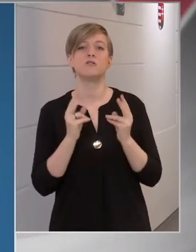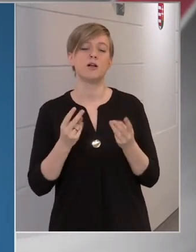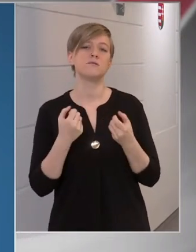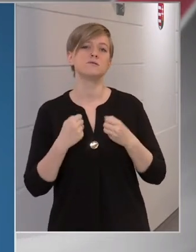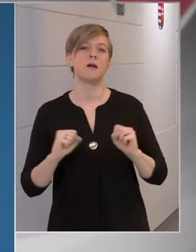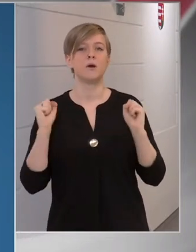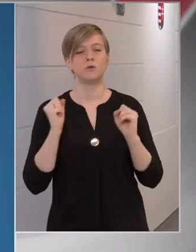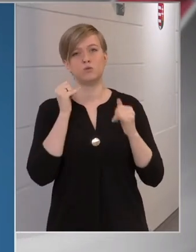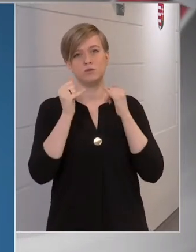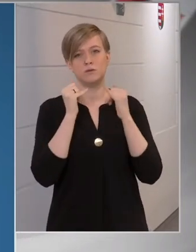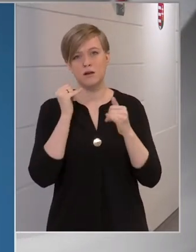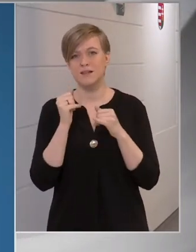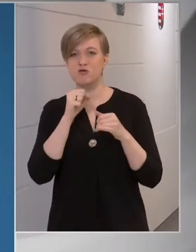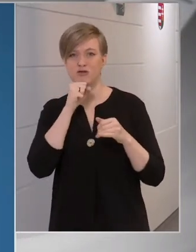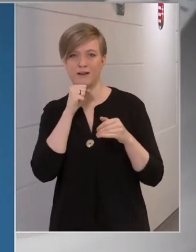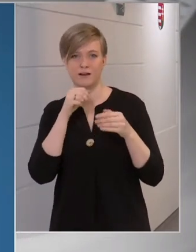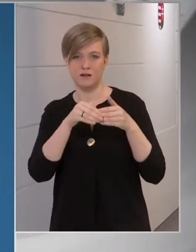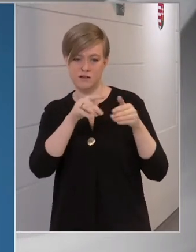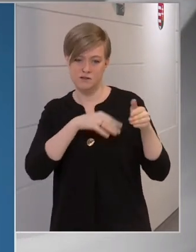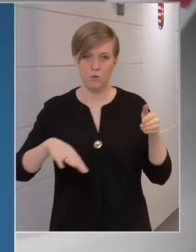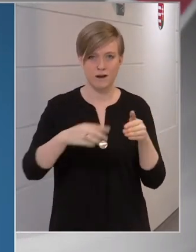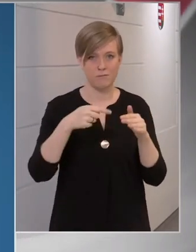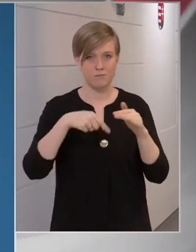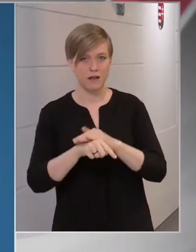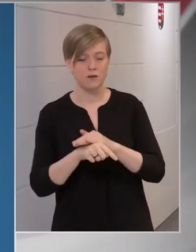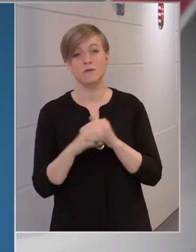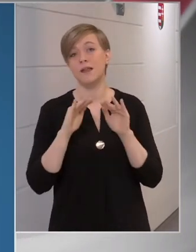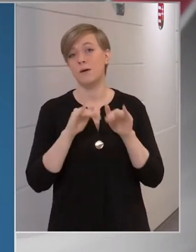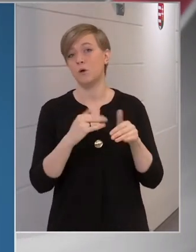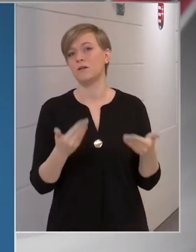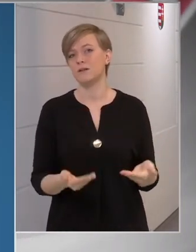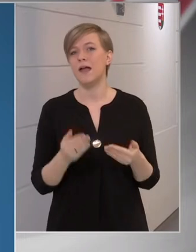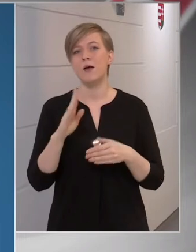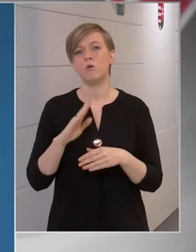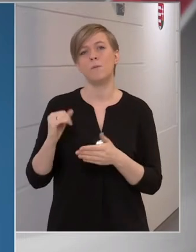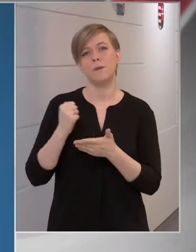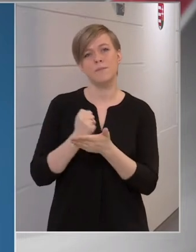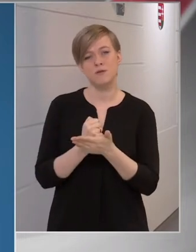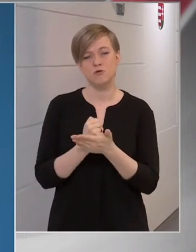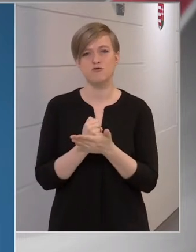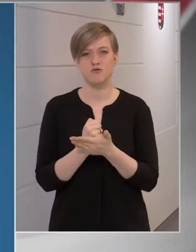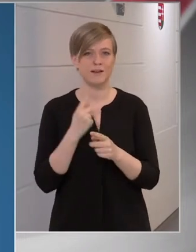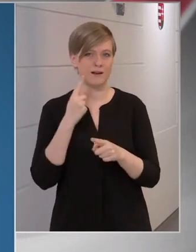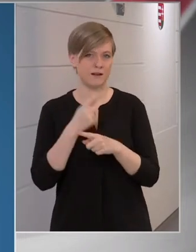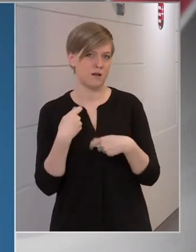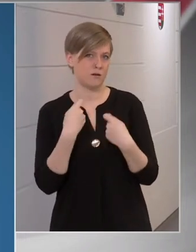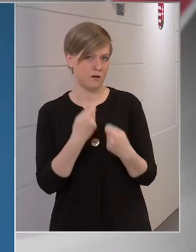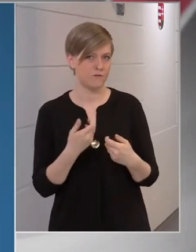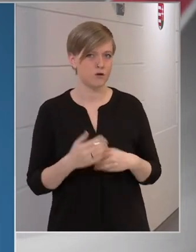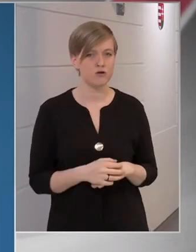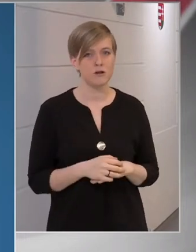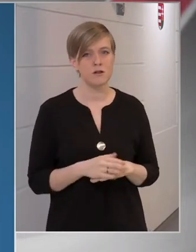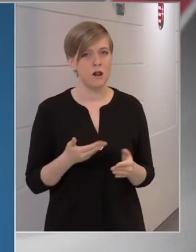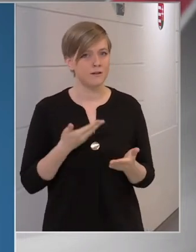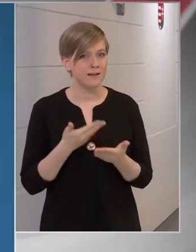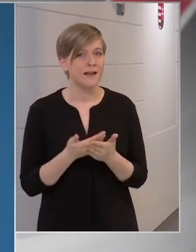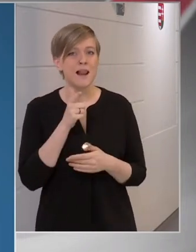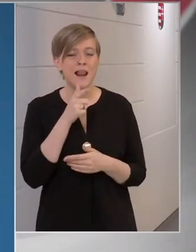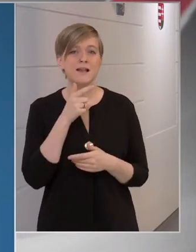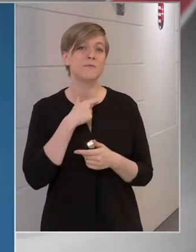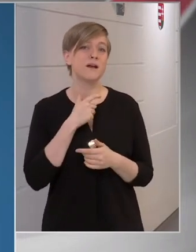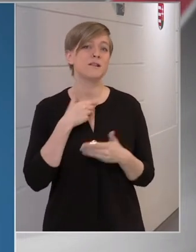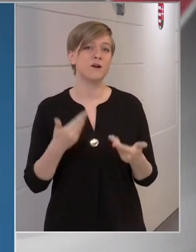majd utazni a Schengeni zónán belül. Támogatja-e a magyar kormány az Európai Bizottság rendelet javaslatát, meg fogják-e azt szavazni a